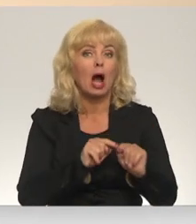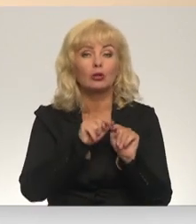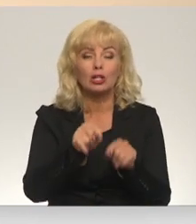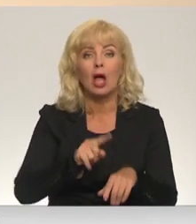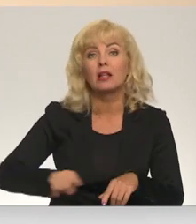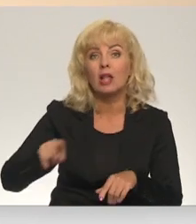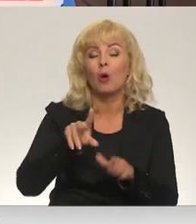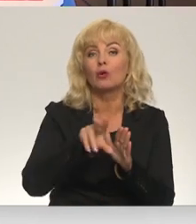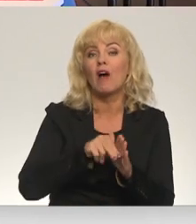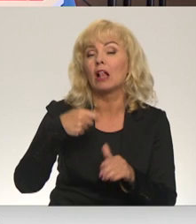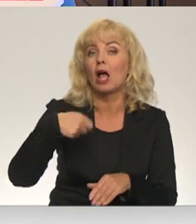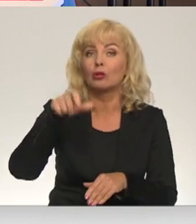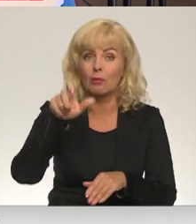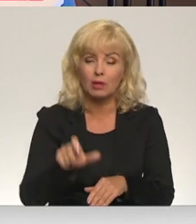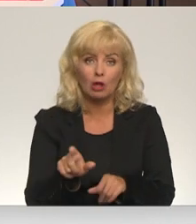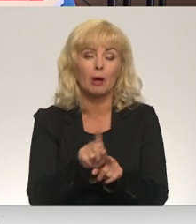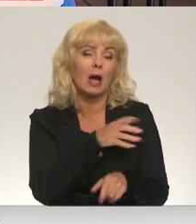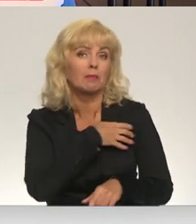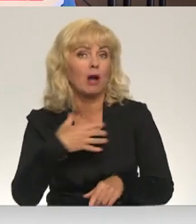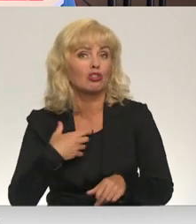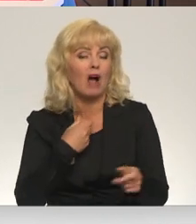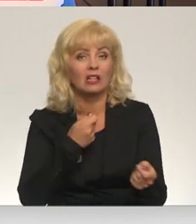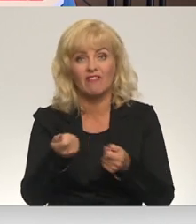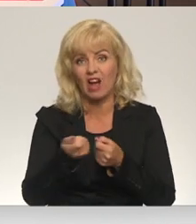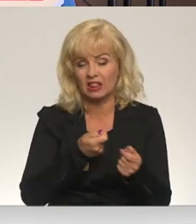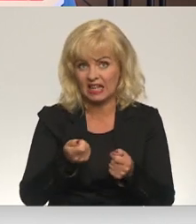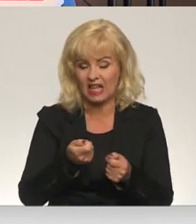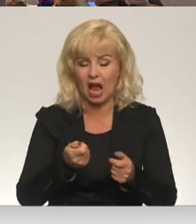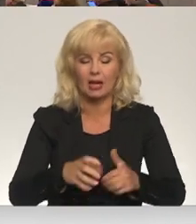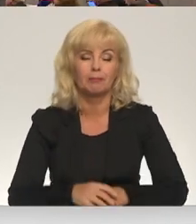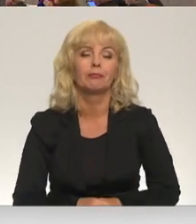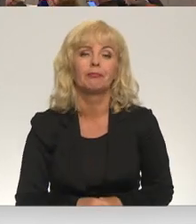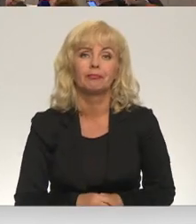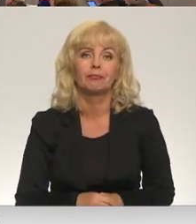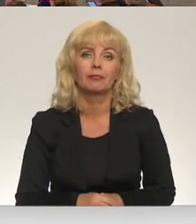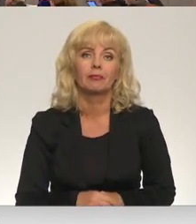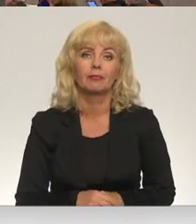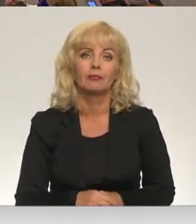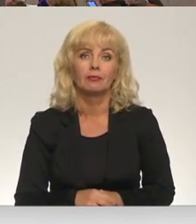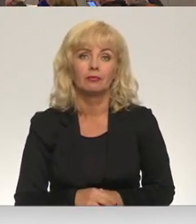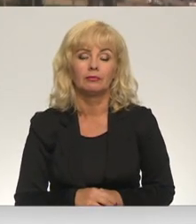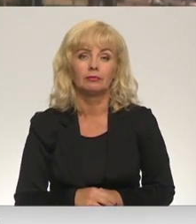tautas vēlētu prezidentu un pašvaldību vadītājiem. Matar Līcīta Olavs Perševicis, Latvijas televīzija.